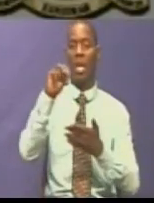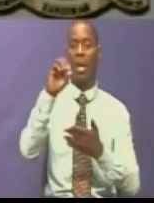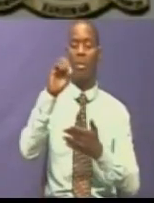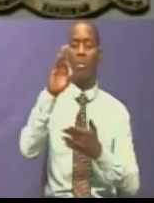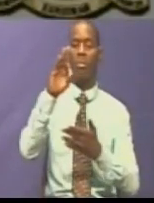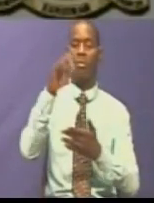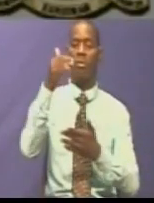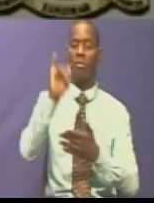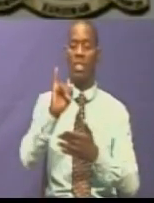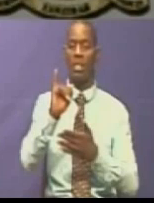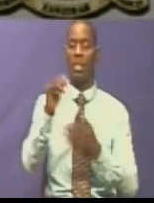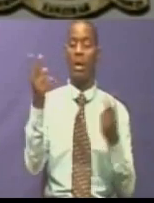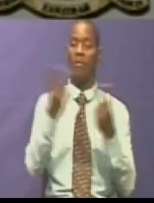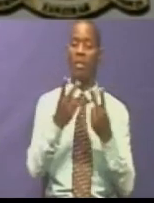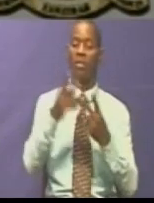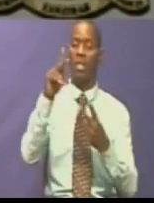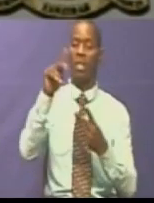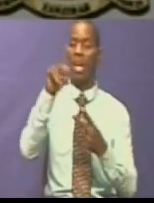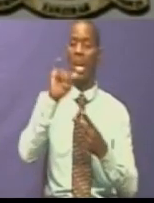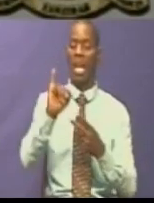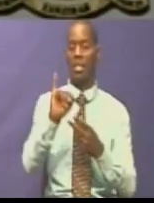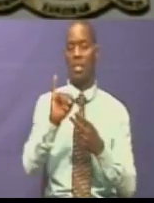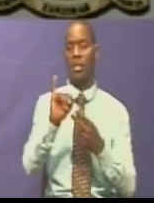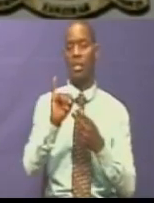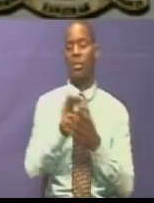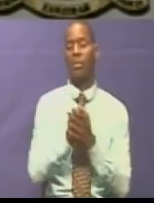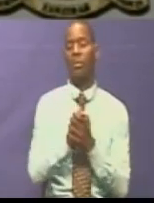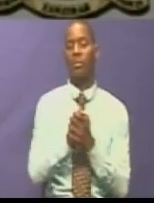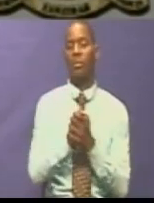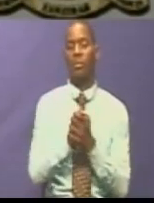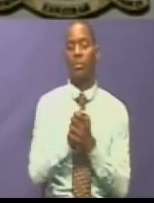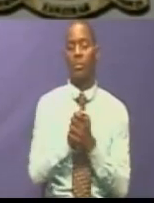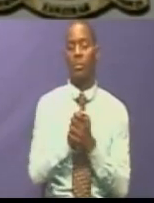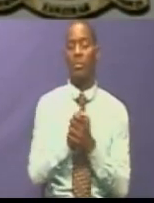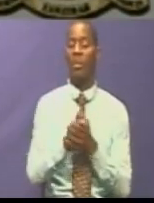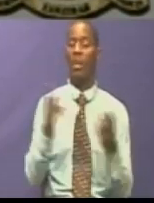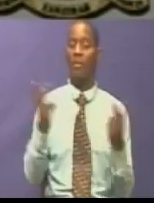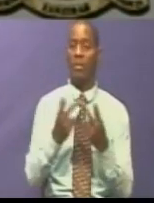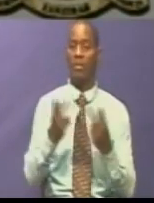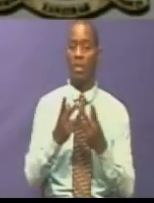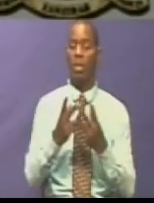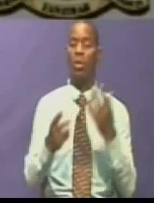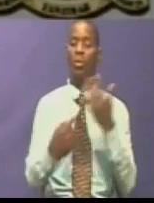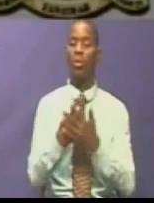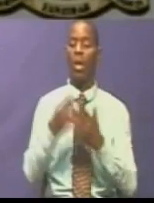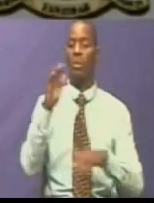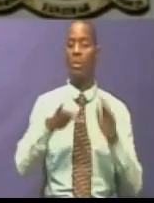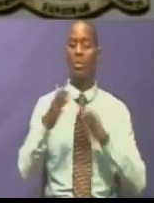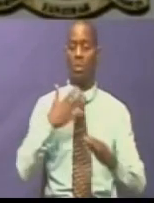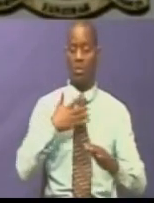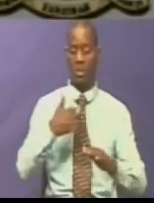mahakama ya kathi Na kamisheni ya wakfu na mali ya amana Haitha kwa mwujibu utamaduni mwetu wa zanziba